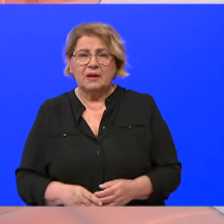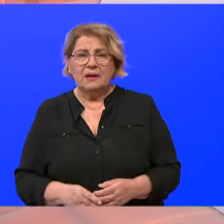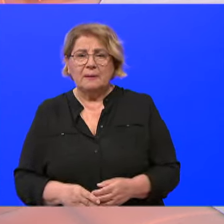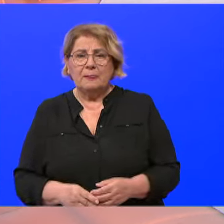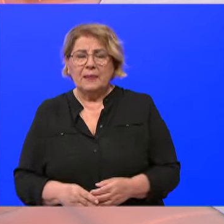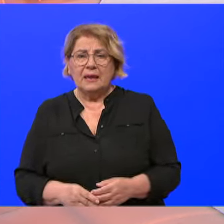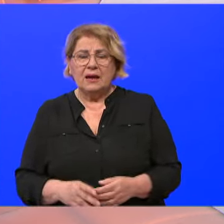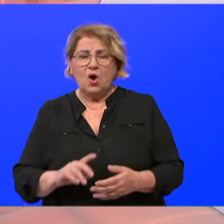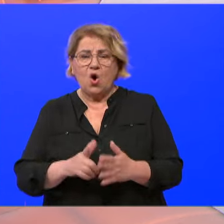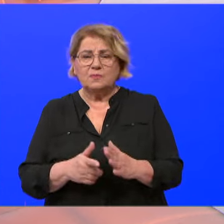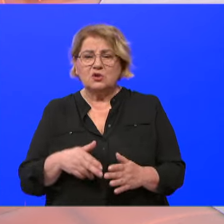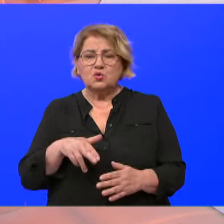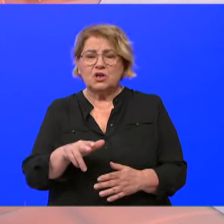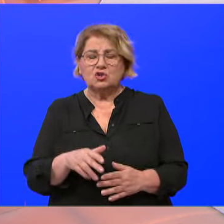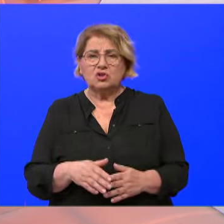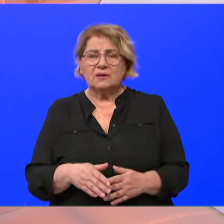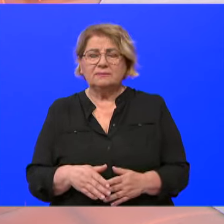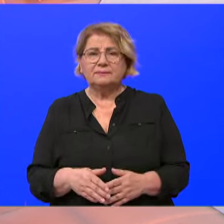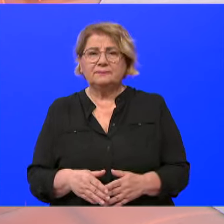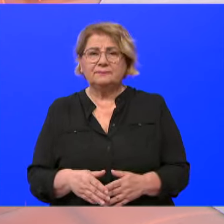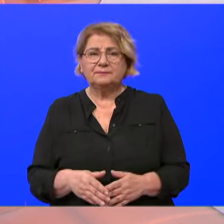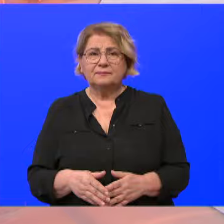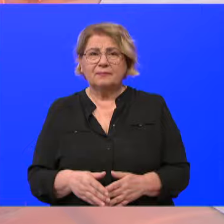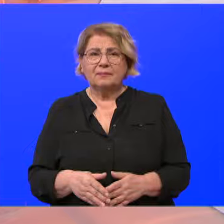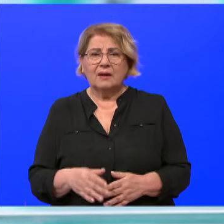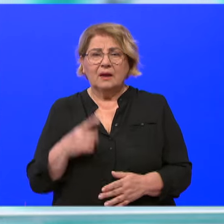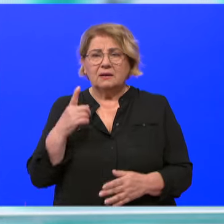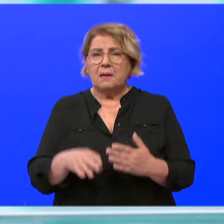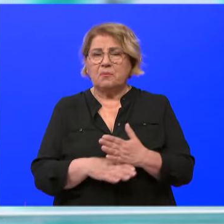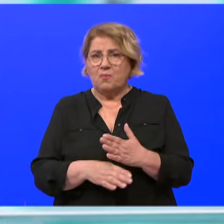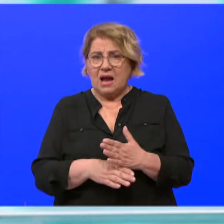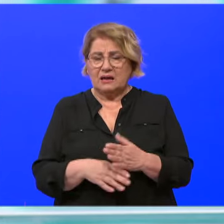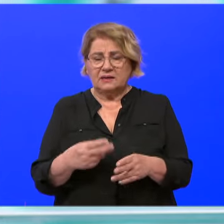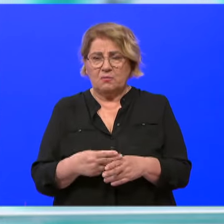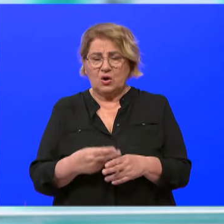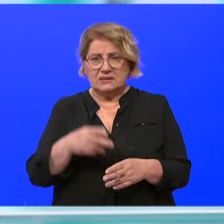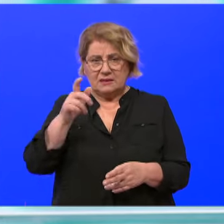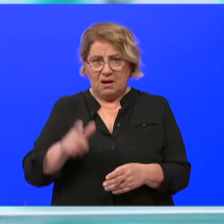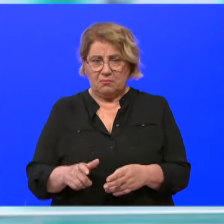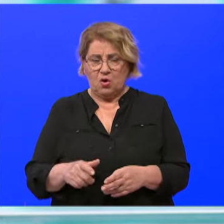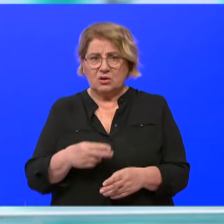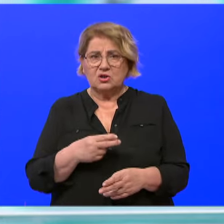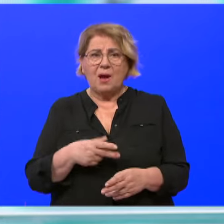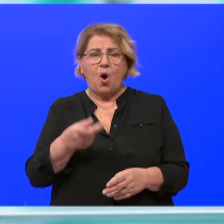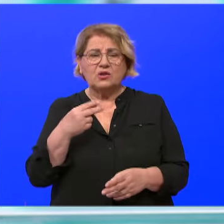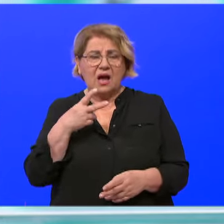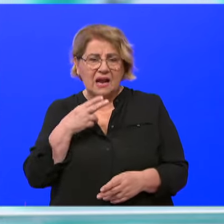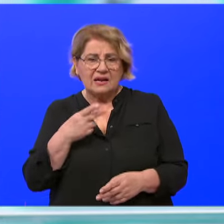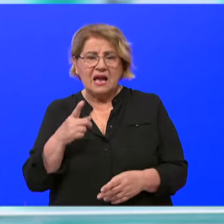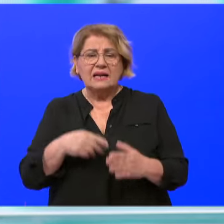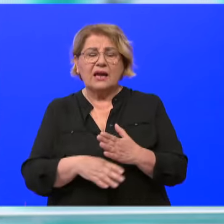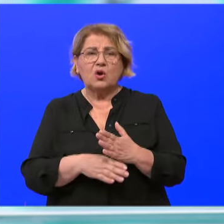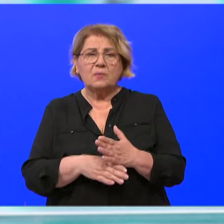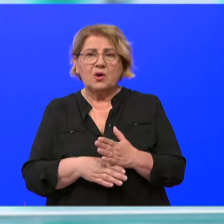krenuli da idemo ne samo pomagati bolestima od raka, da idemo pomagati